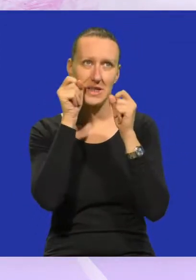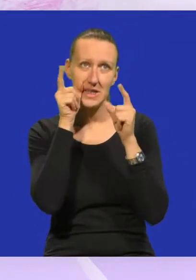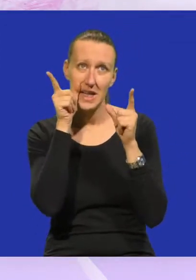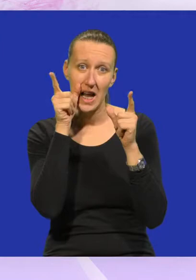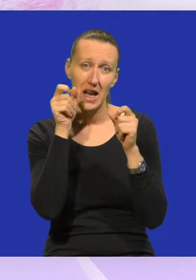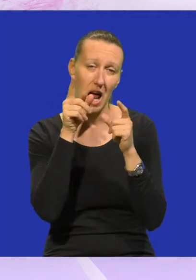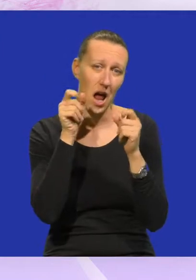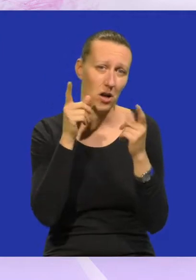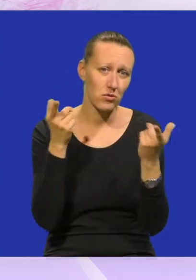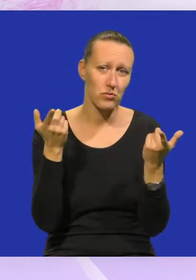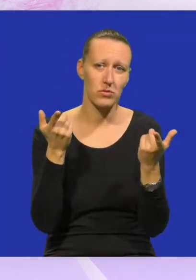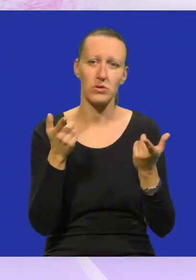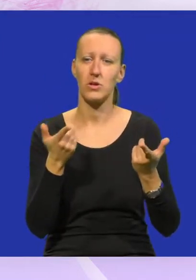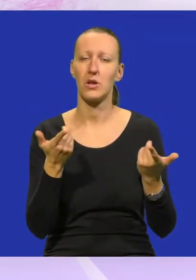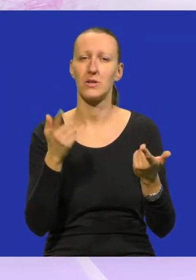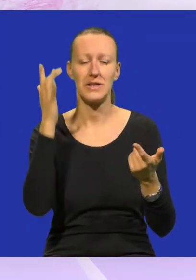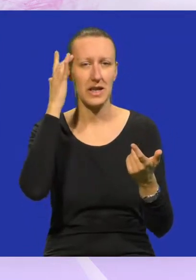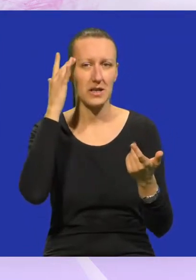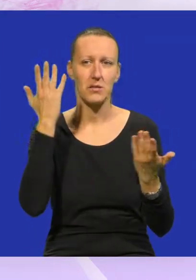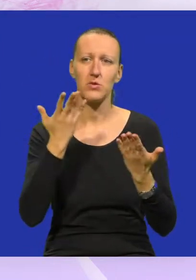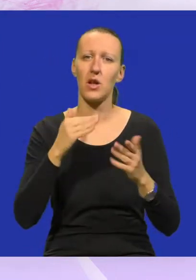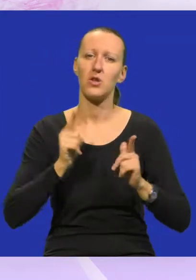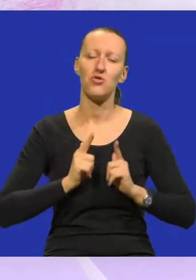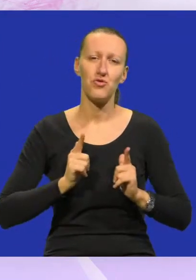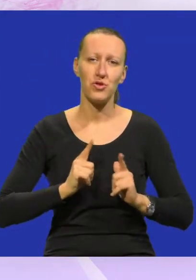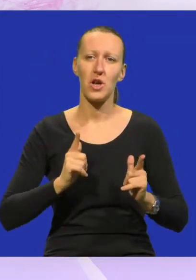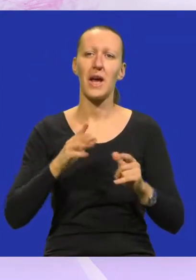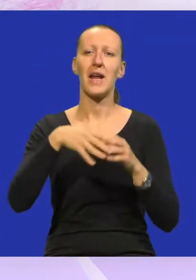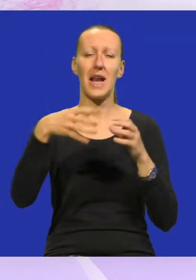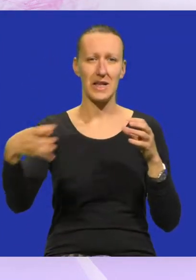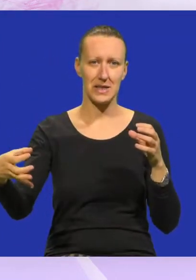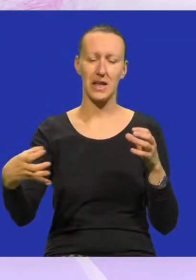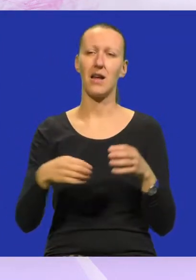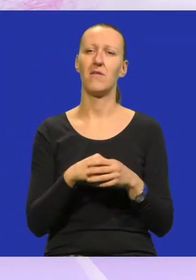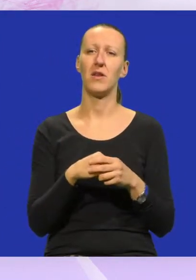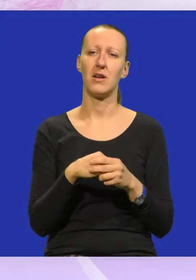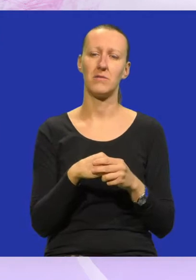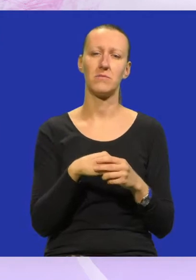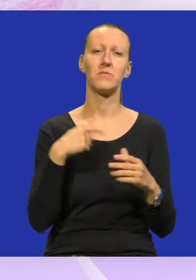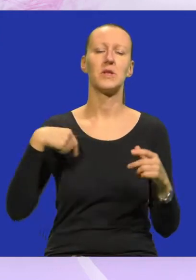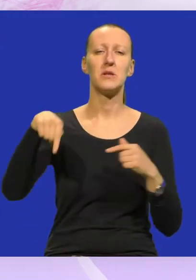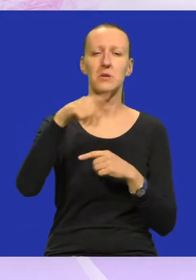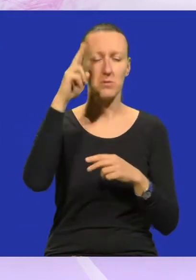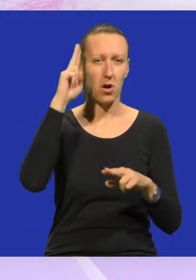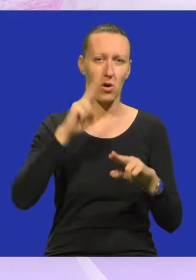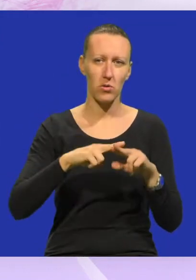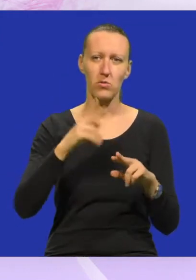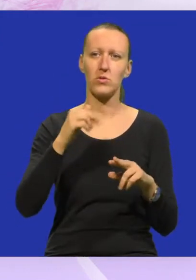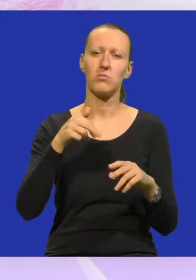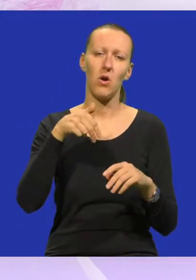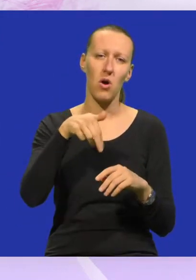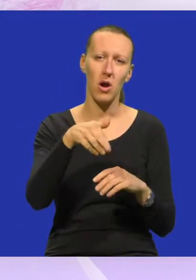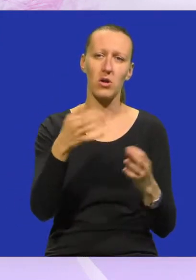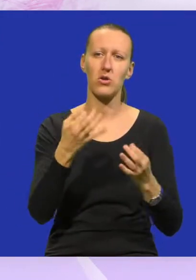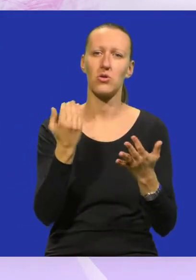iznenađujuća, ne znamo što nas čeka, nastavlja, mi smo odlučili da ćemo zakoračiti